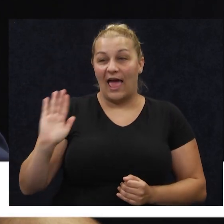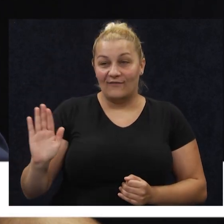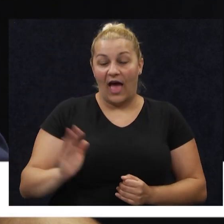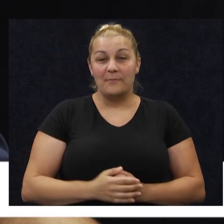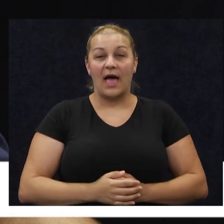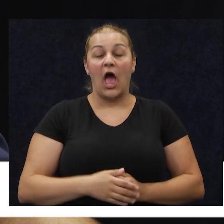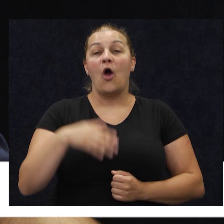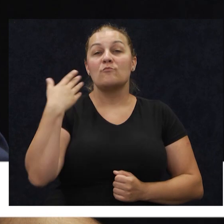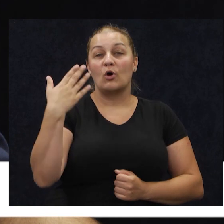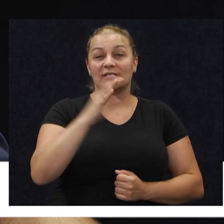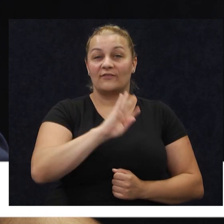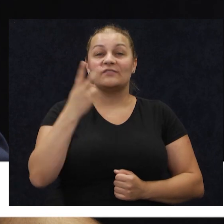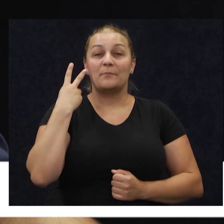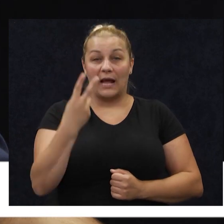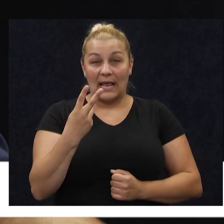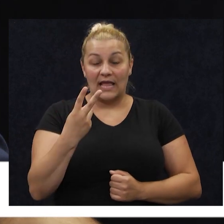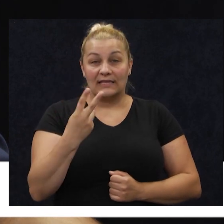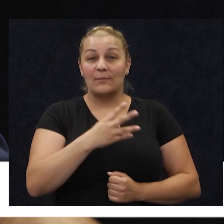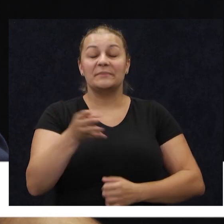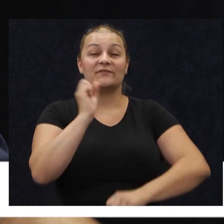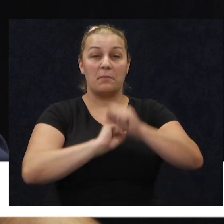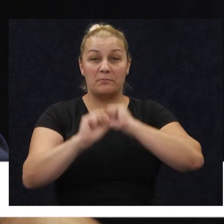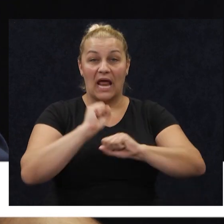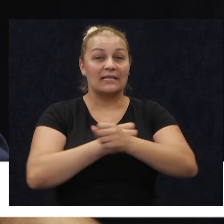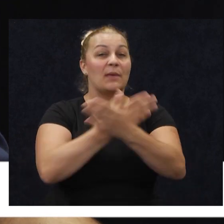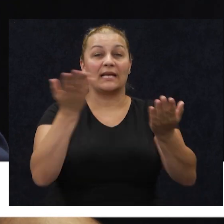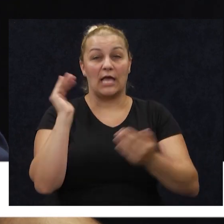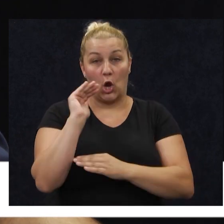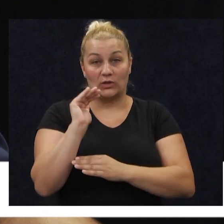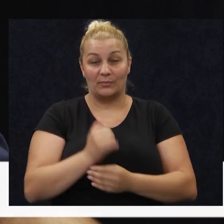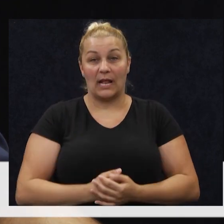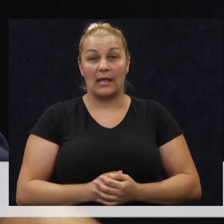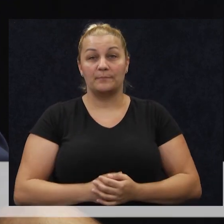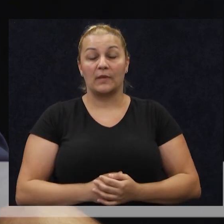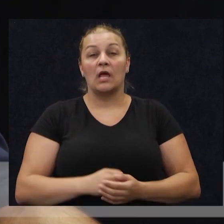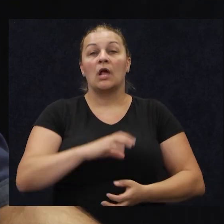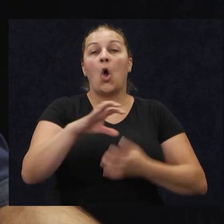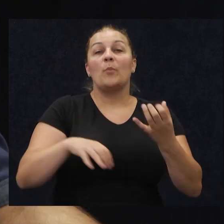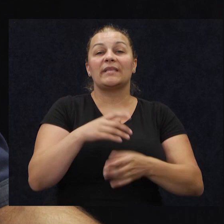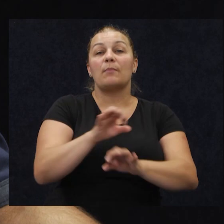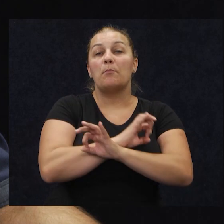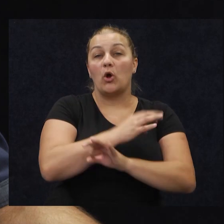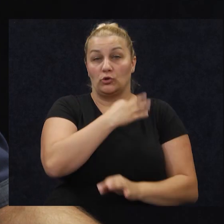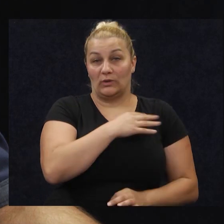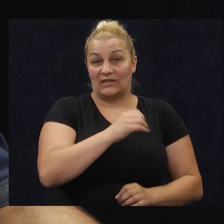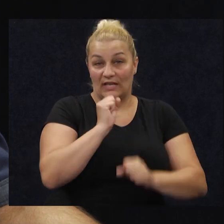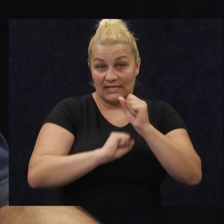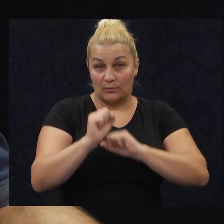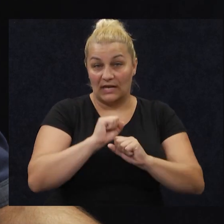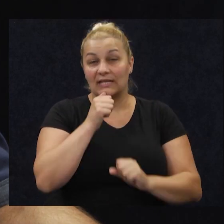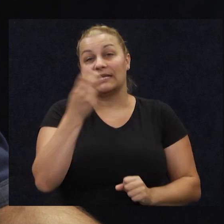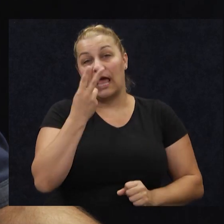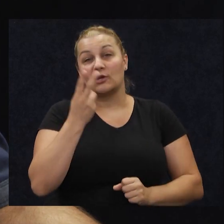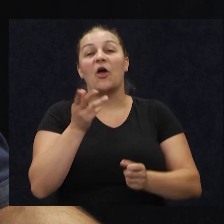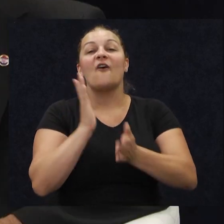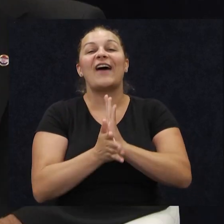Pozdrav svim gledateljima, svim braniteljima gdje bili, obiteljima poginuli hrvatski branitelja i naravno